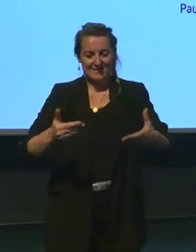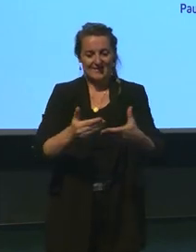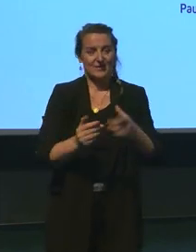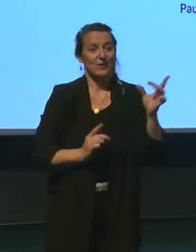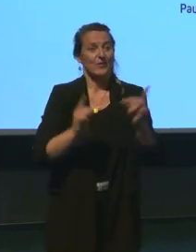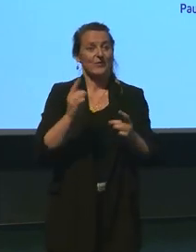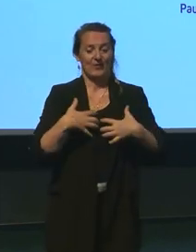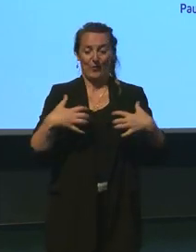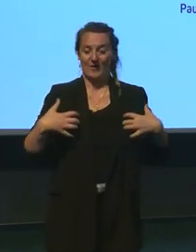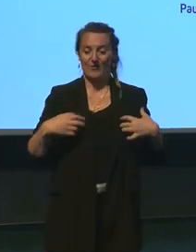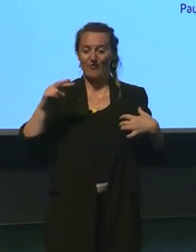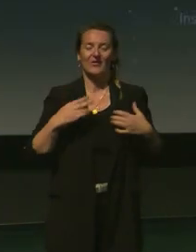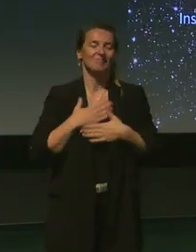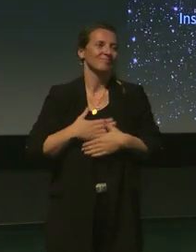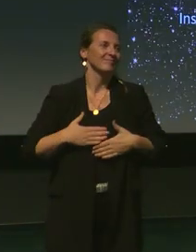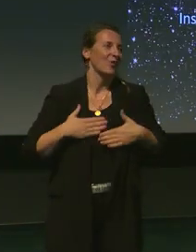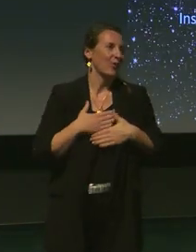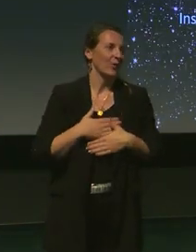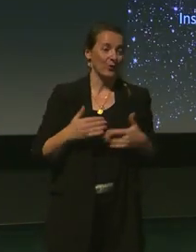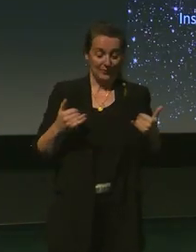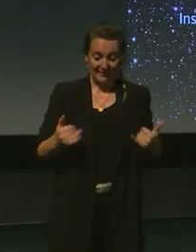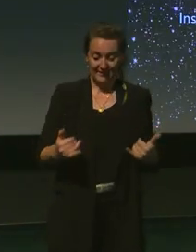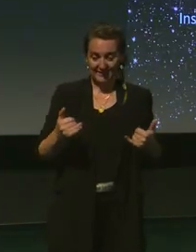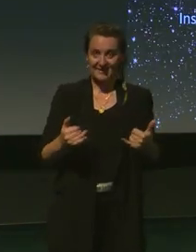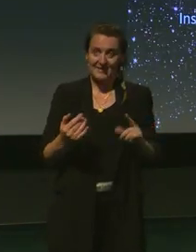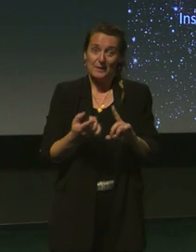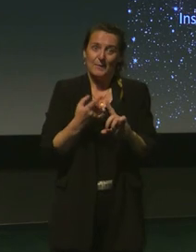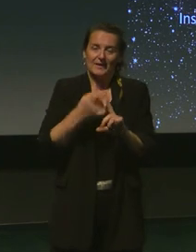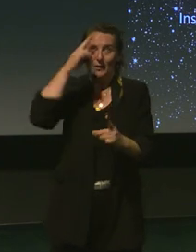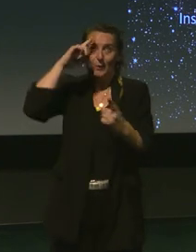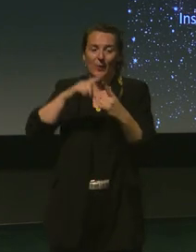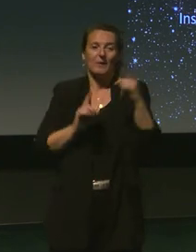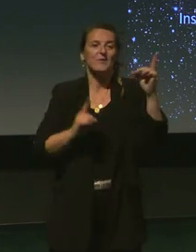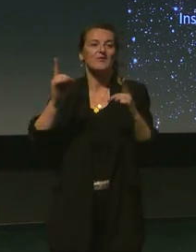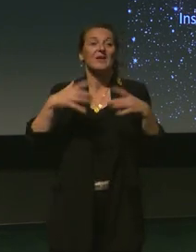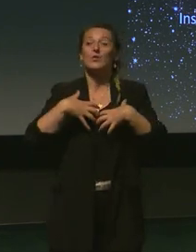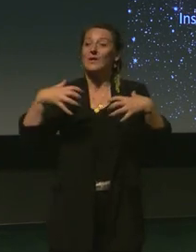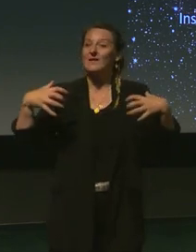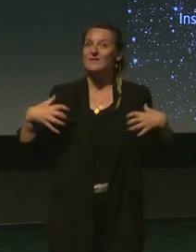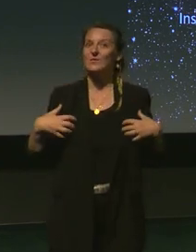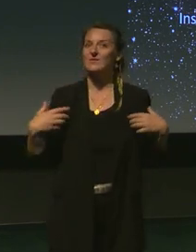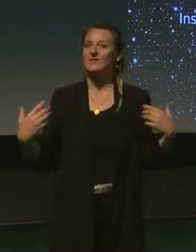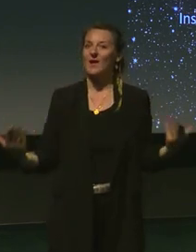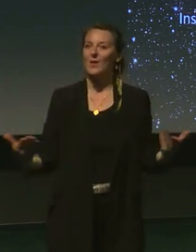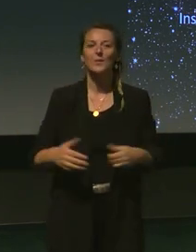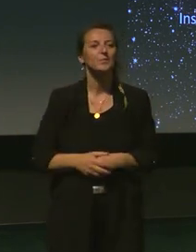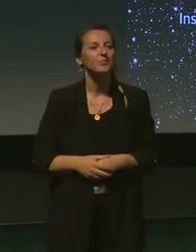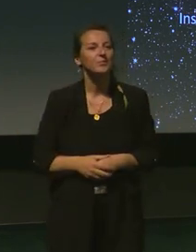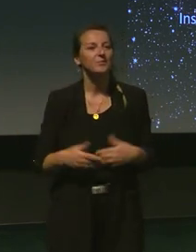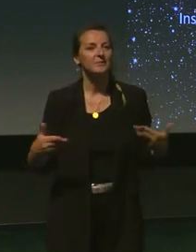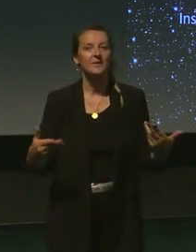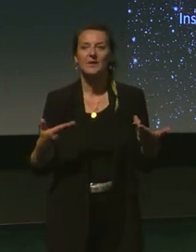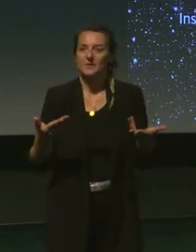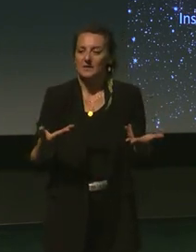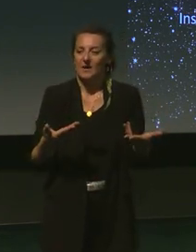d'y être, enfin je suis toujours heureux de bien au sein de police, mais particulièrement pour la fête de la science. Alors, je vais vous